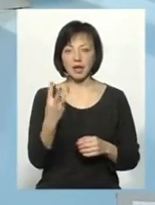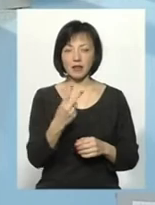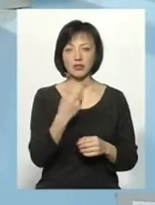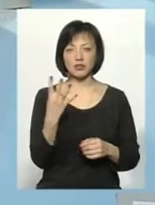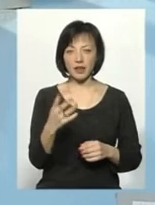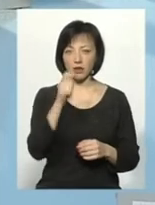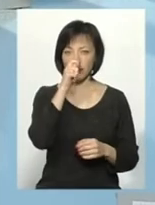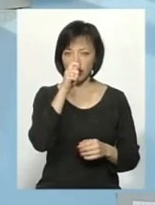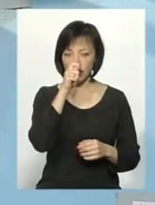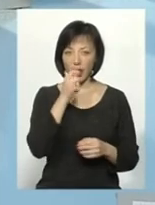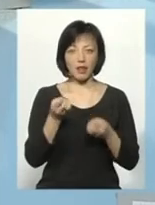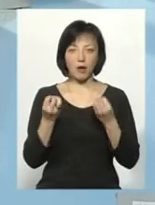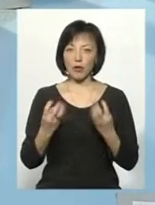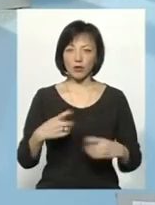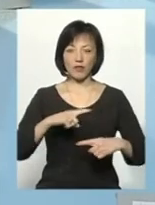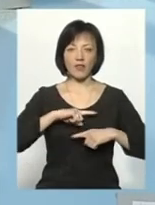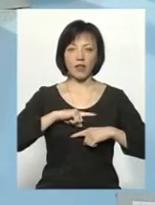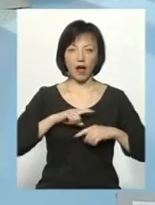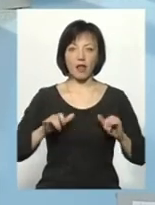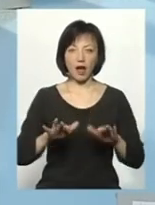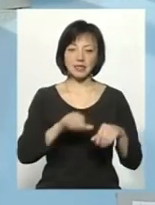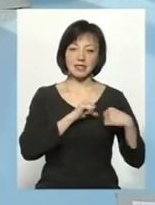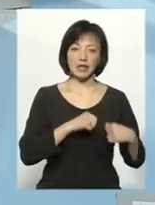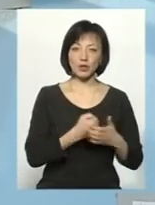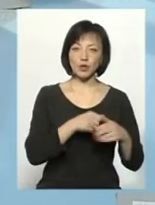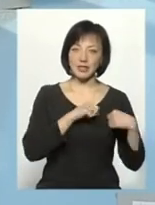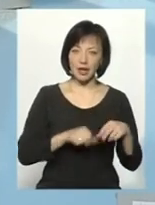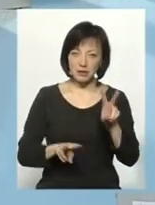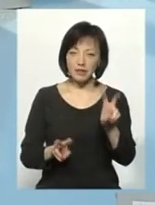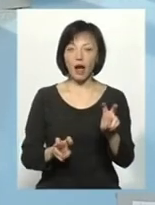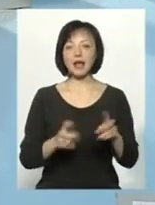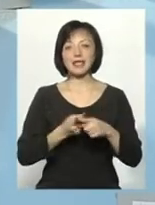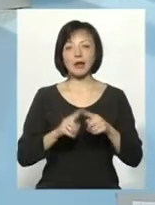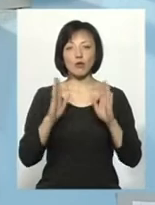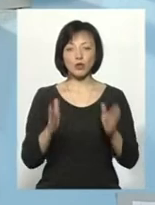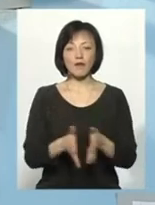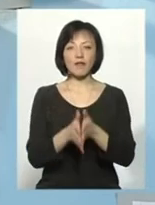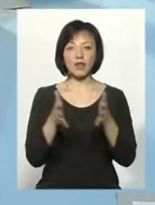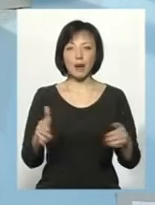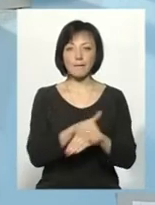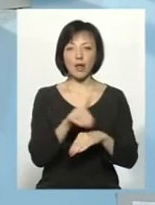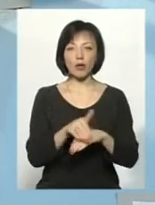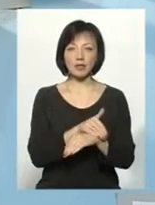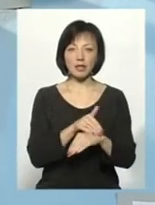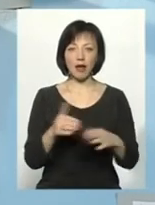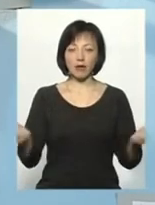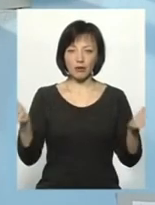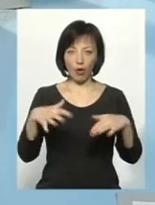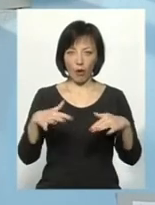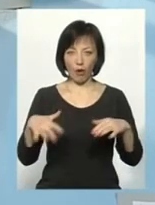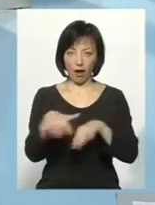-24 квітня не просто буде фінал акції «Серце до серця», це буде велика благодійна толока.